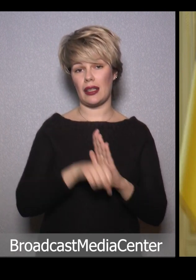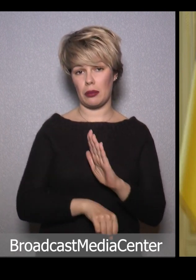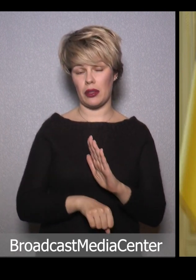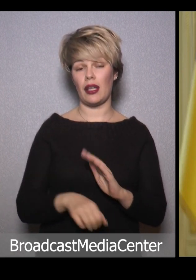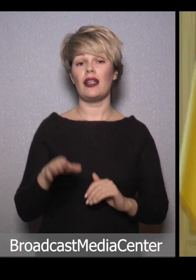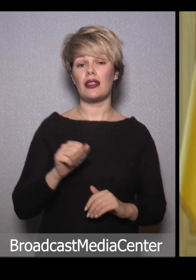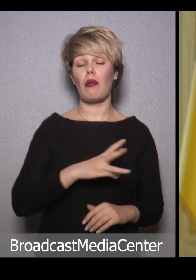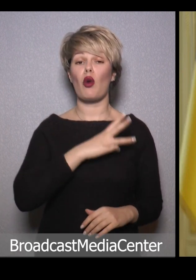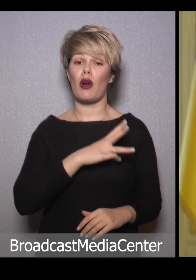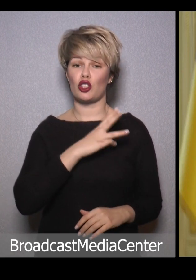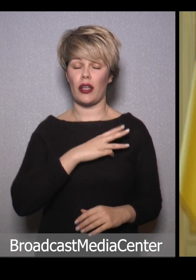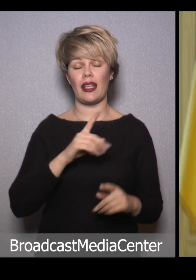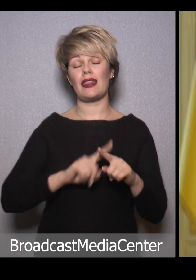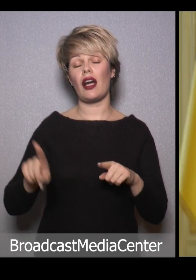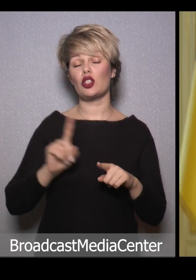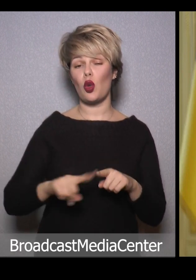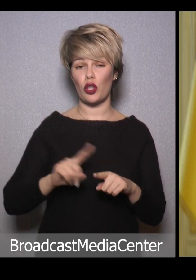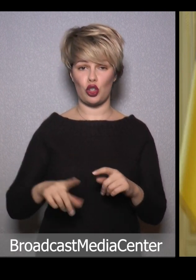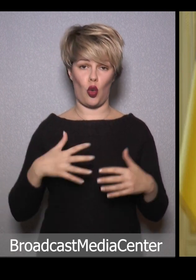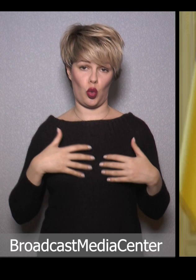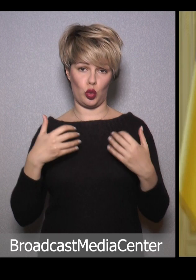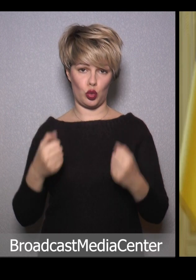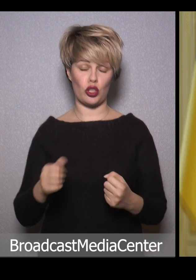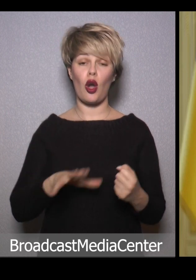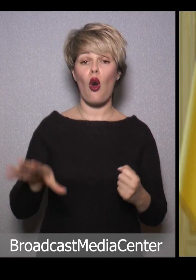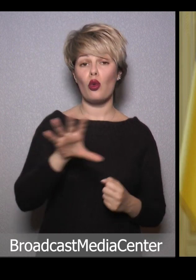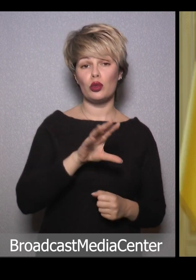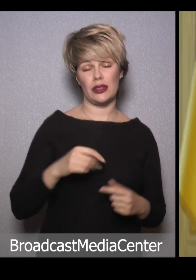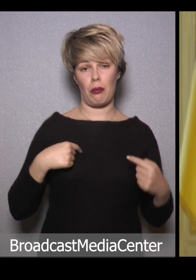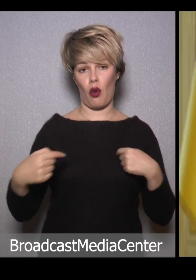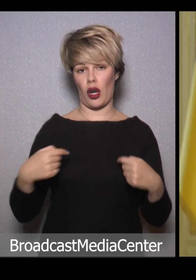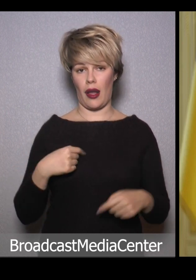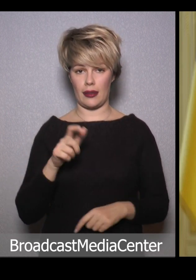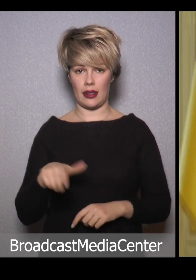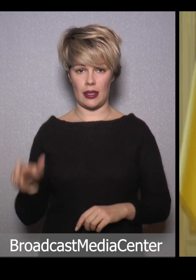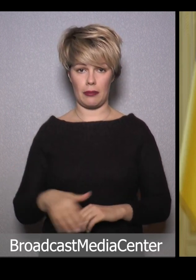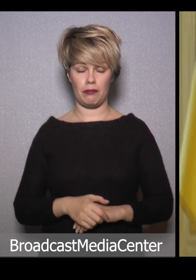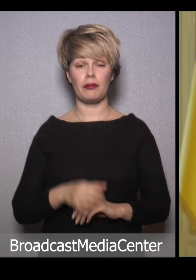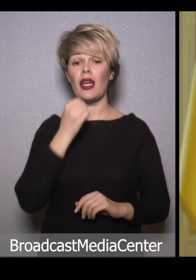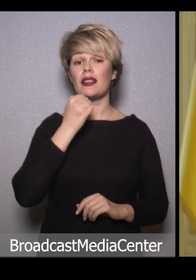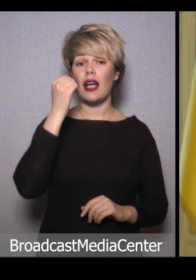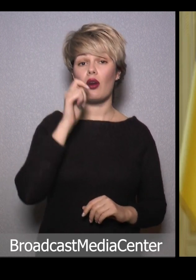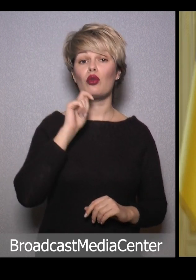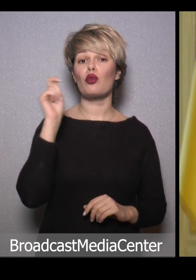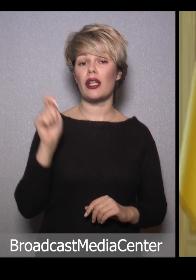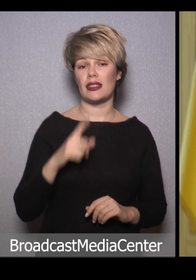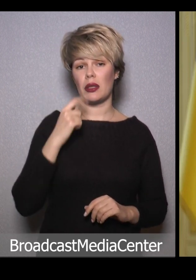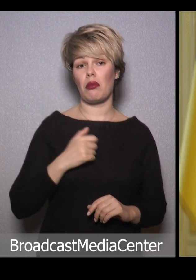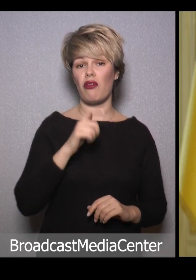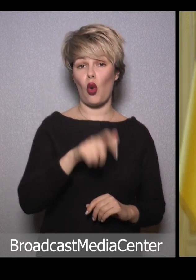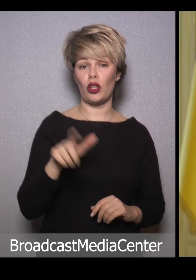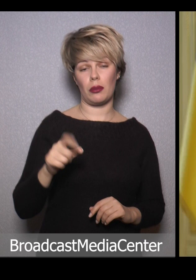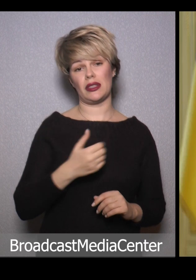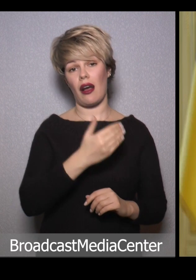та побажання найскорішого одужання усім пораненим. Дякую українським